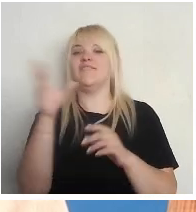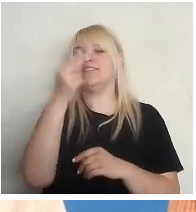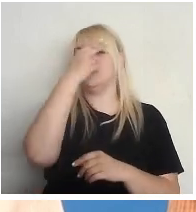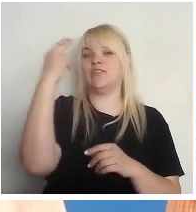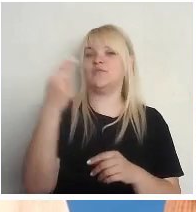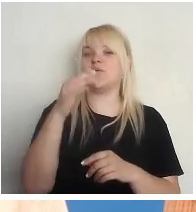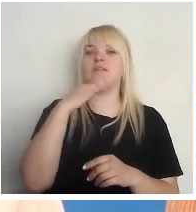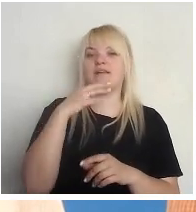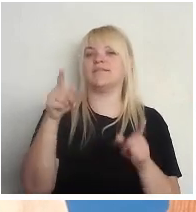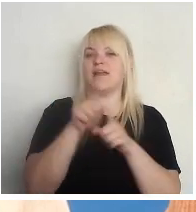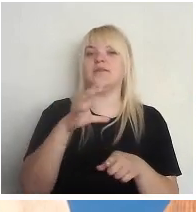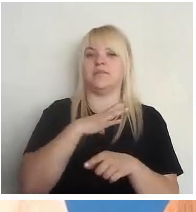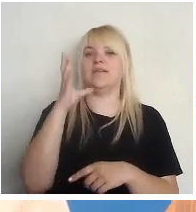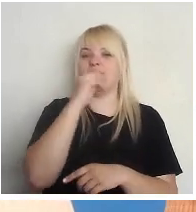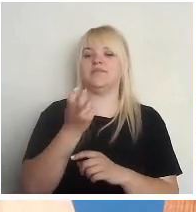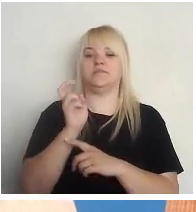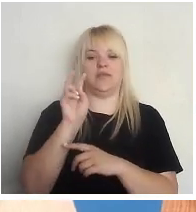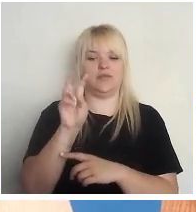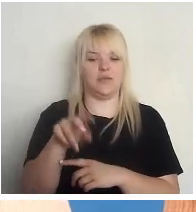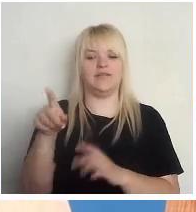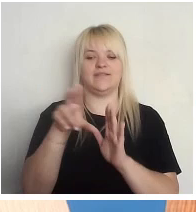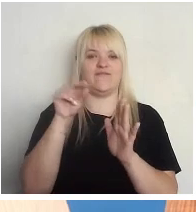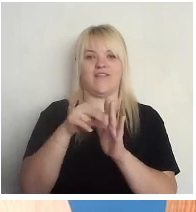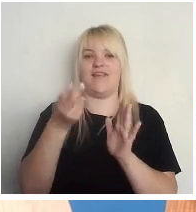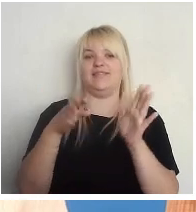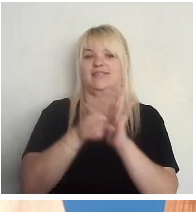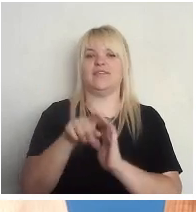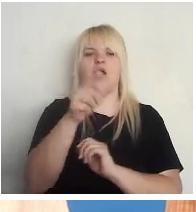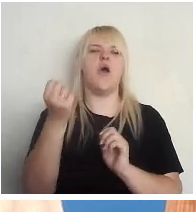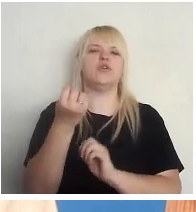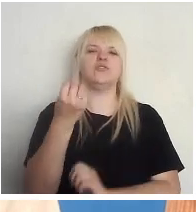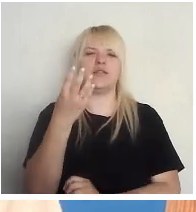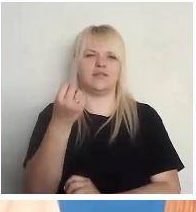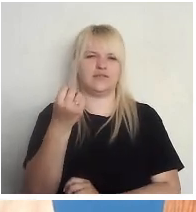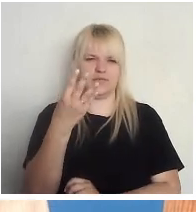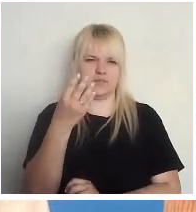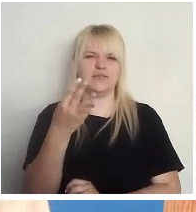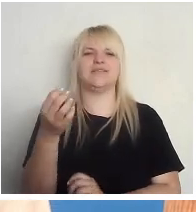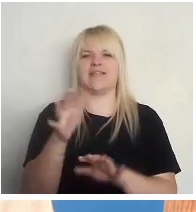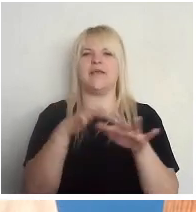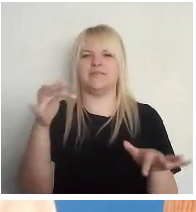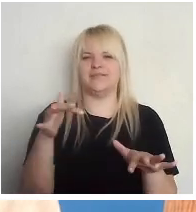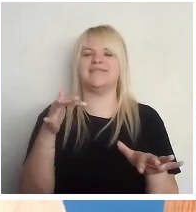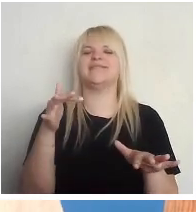arī doties un vēlēt par 14. saimas